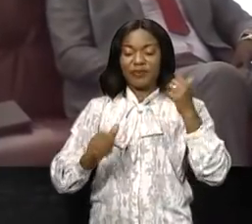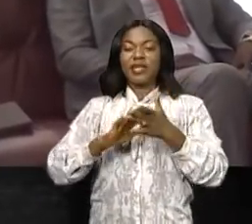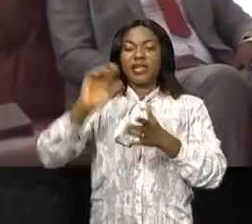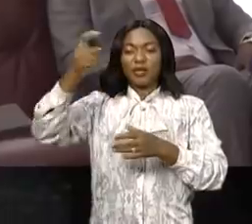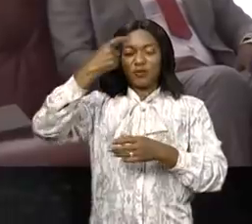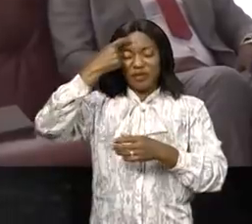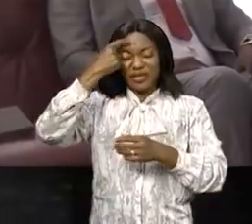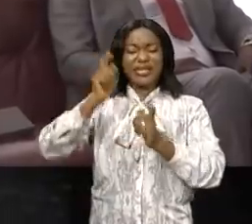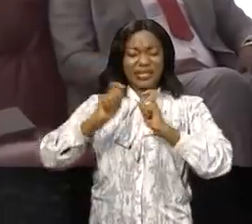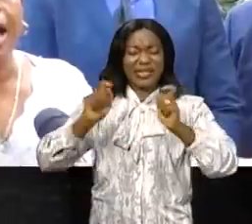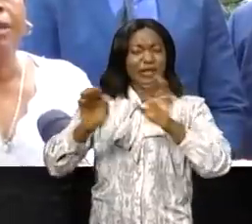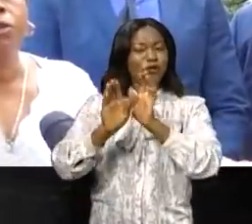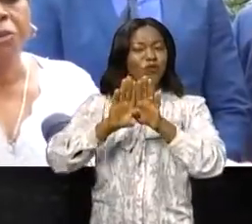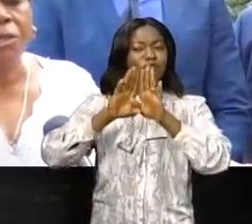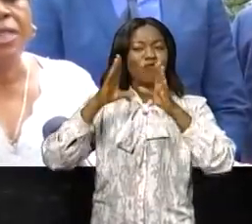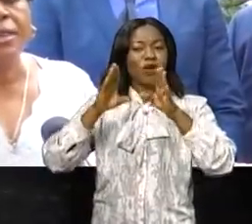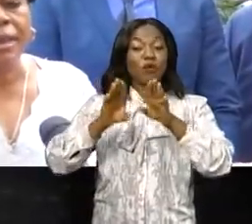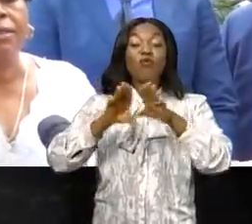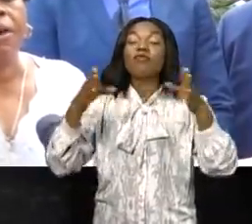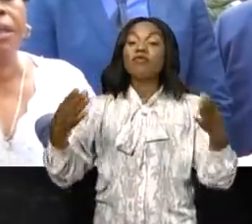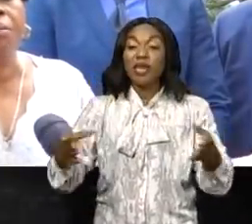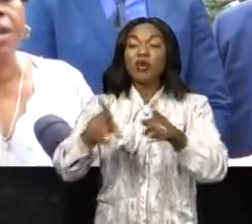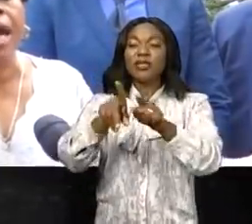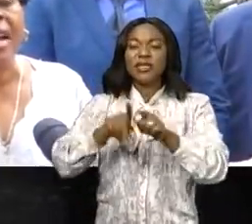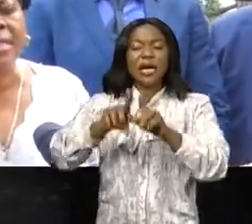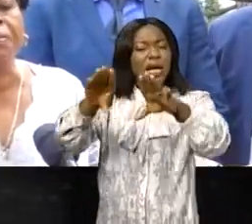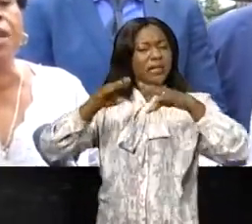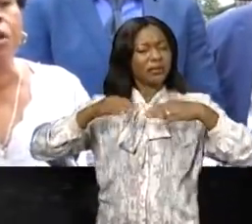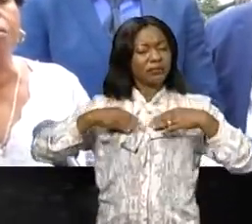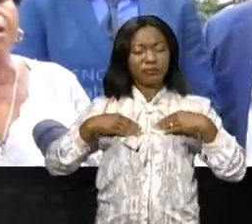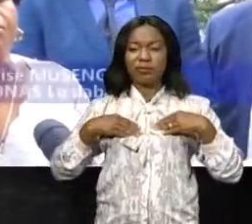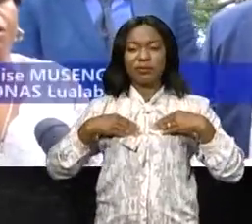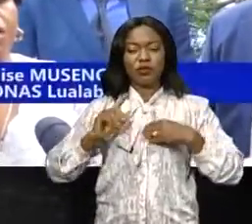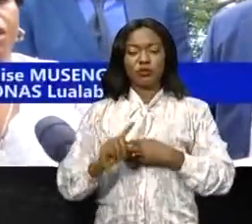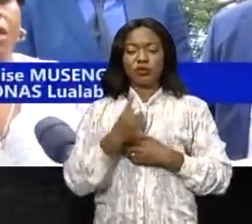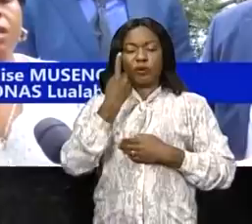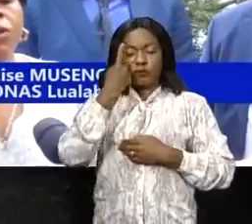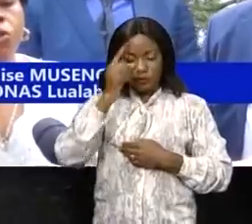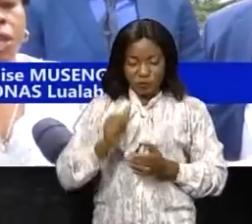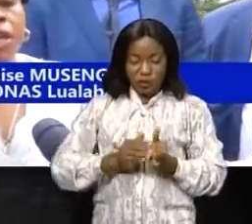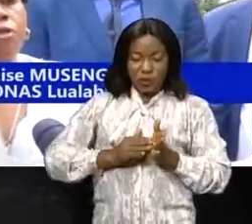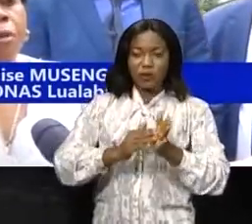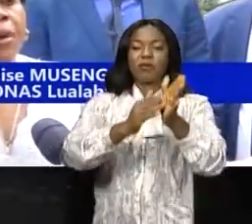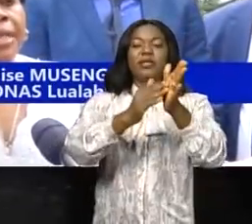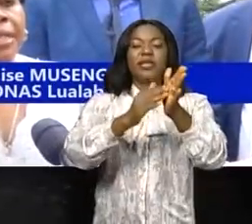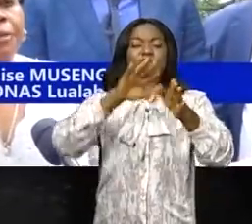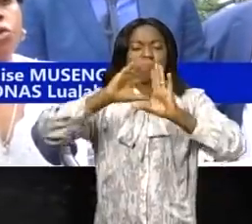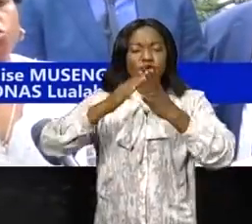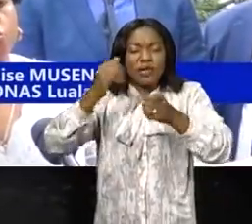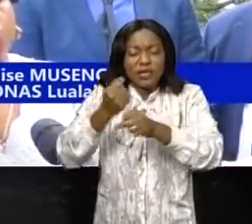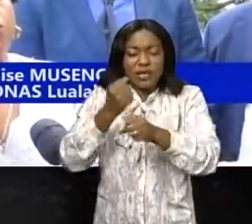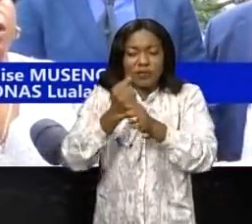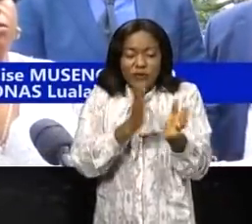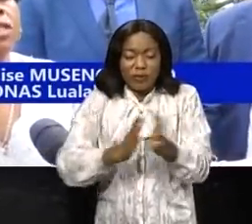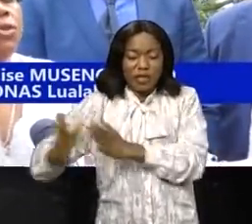c'est un gouverneur très ouvert il a d'office et directement d'emblée accepté l'accompagnement de tous les travaux préparatifs